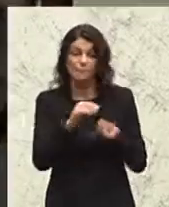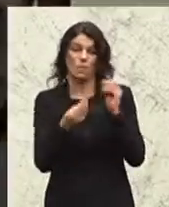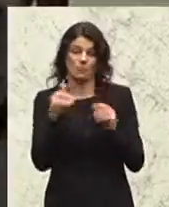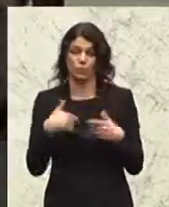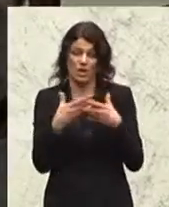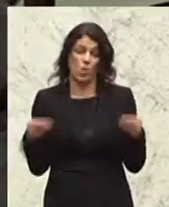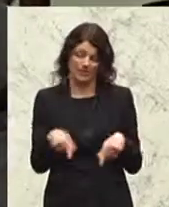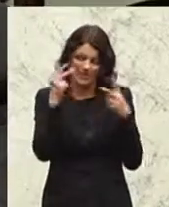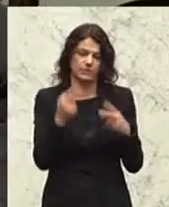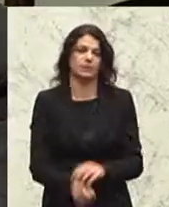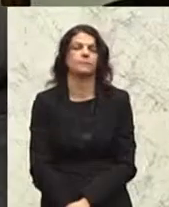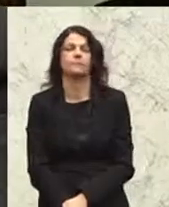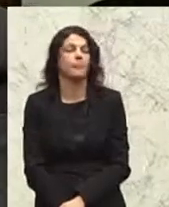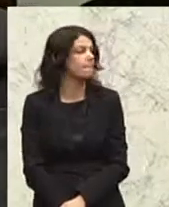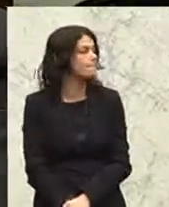Die Rot-Weiß-Rot-Karte sei nicht das Geld.